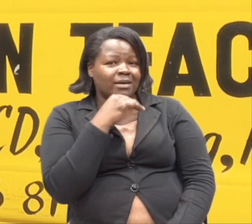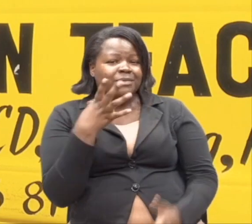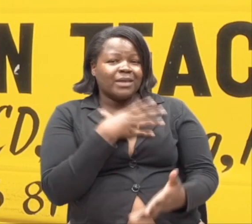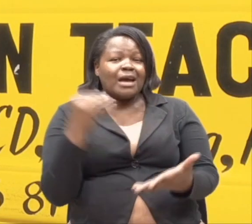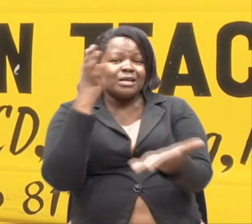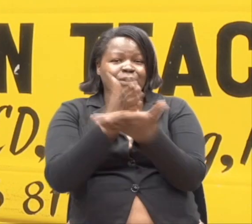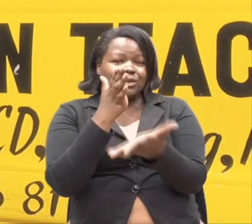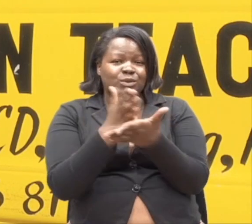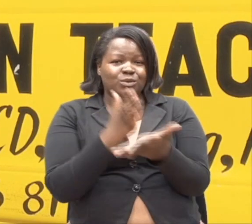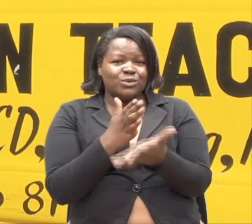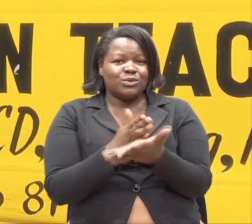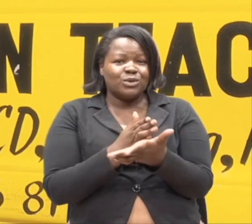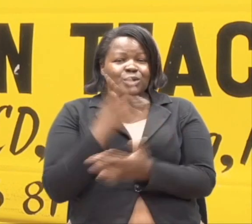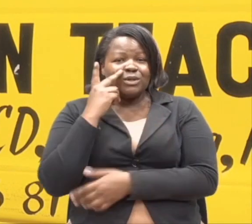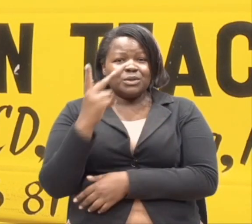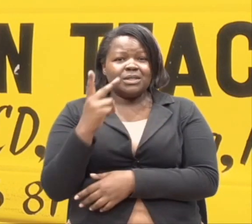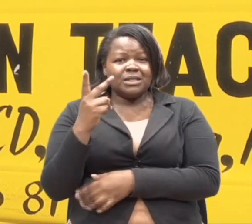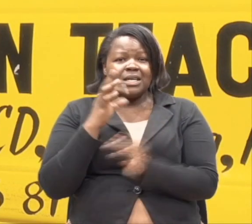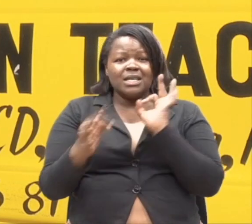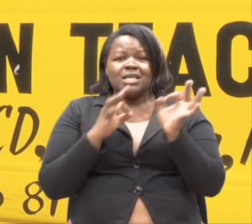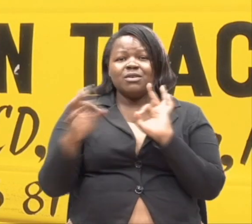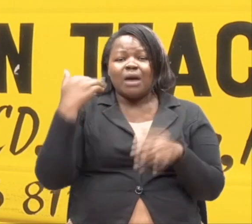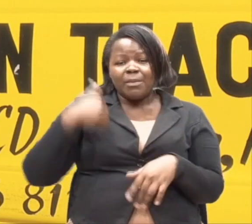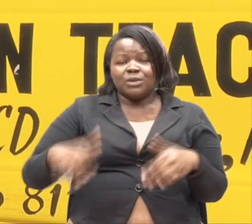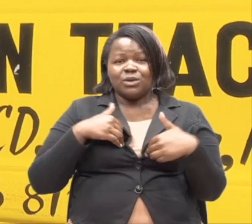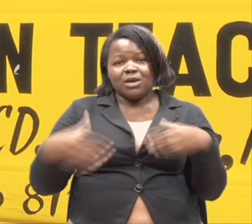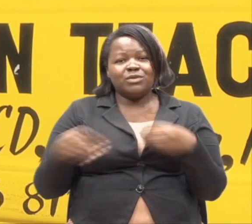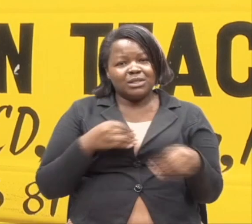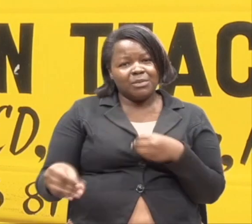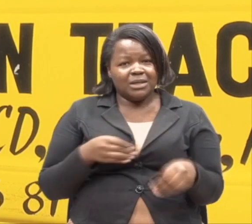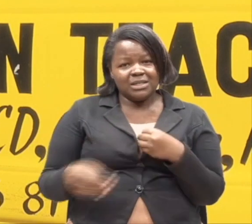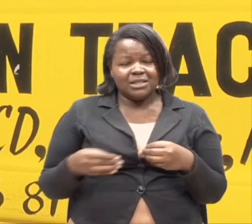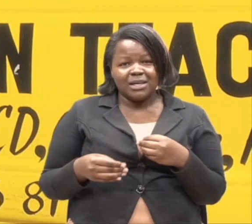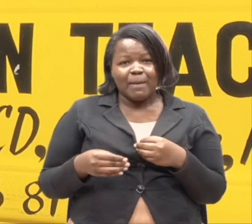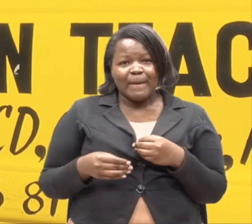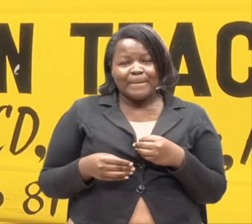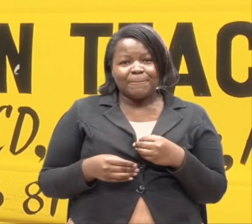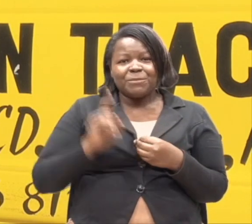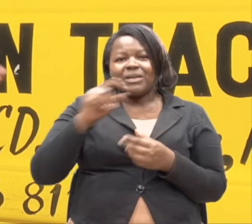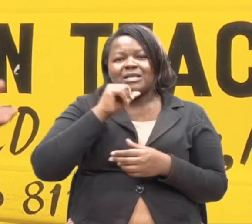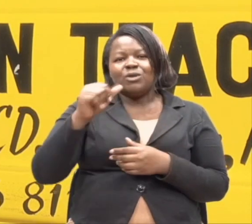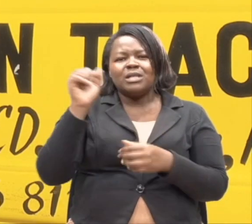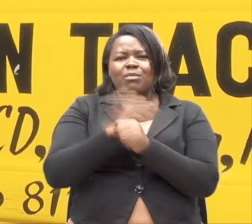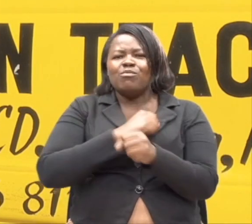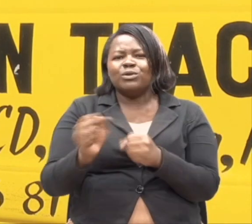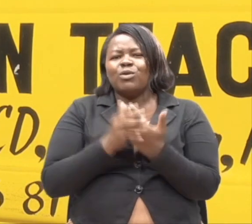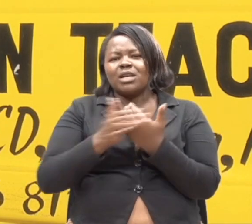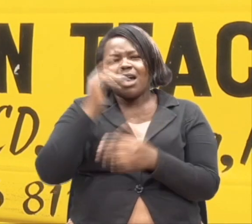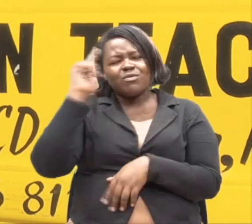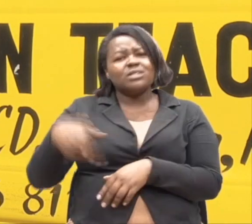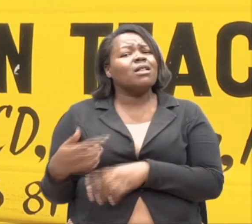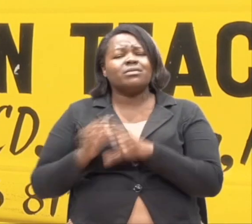Na ukweli. Kumanisha kama mtu wana ule mabo. Siya tiawezi jitetea.